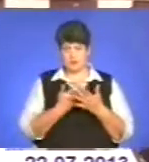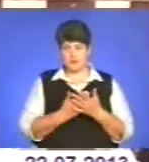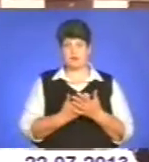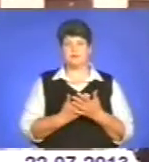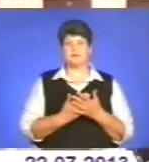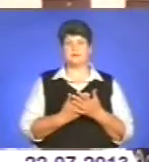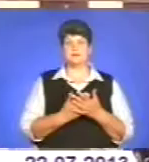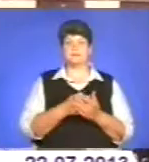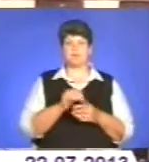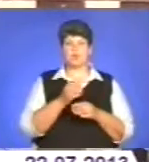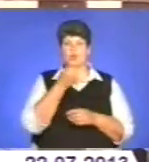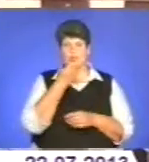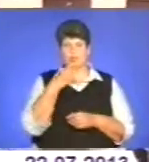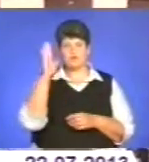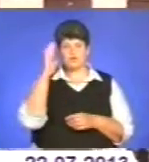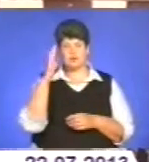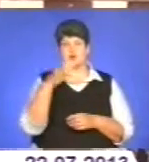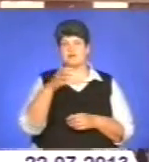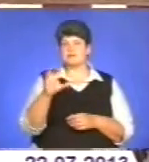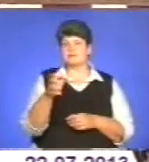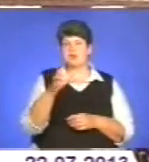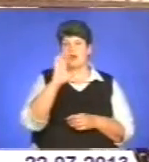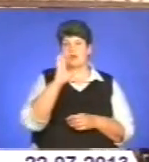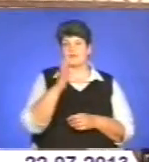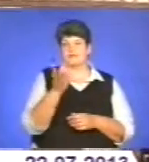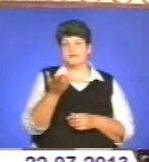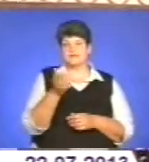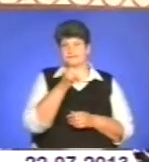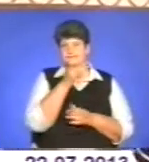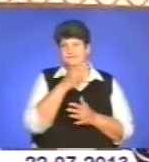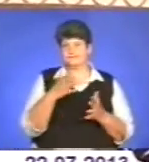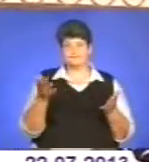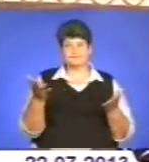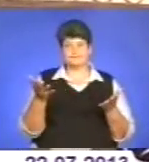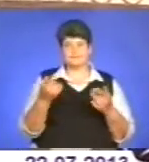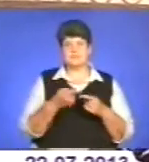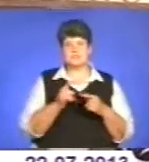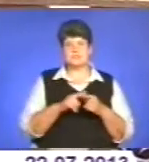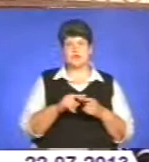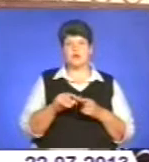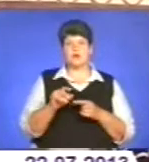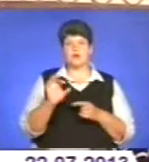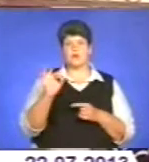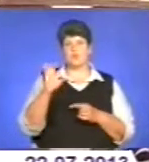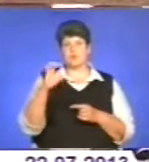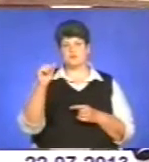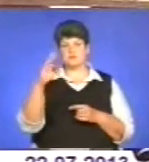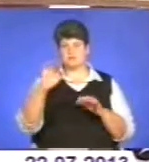приїжджають. А з крана пити, звичайно, варити пити неможливо, тому що дуже осад і дуже хлоркою